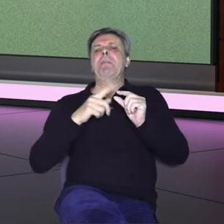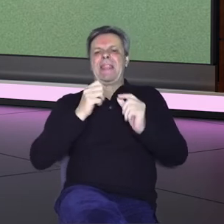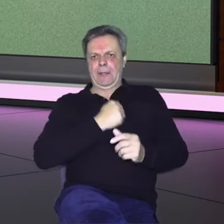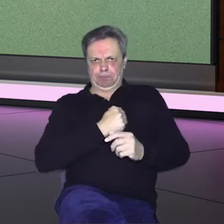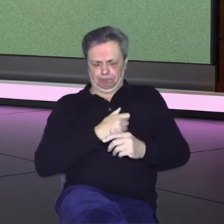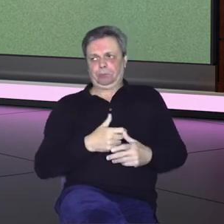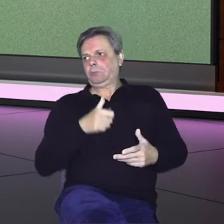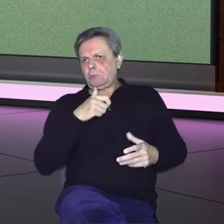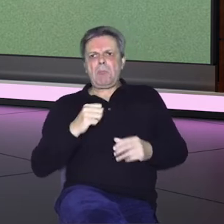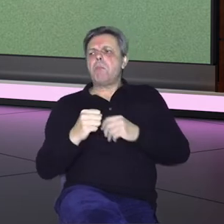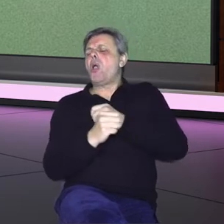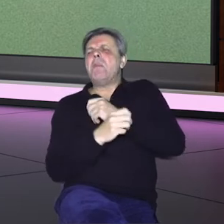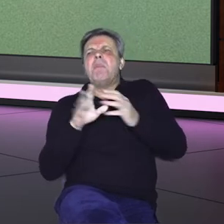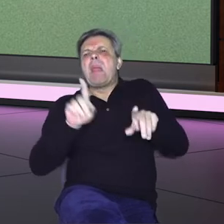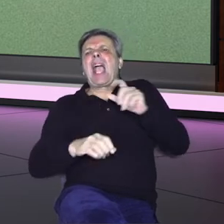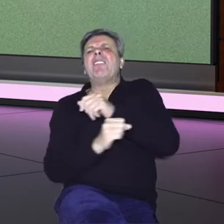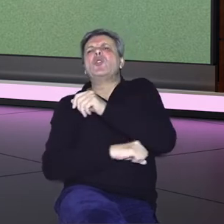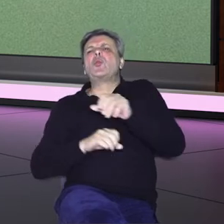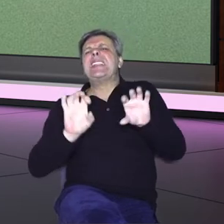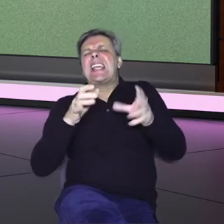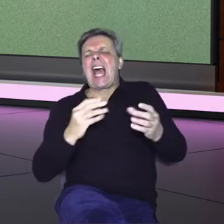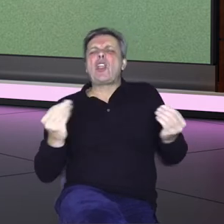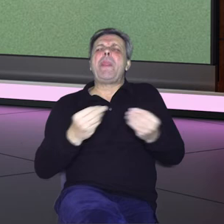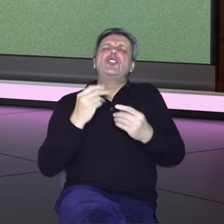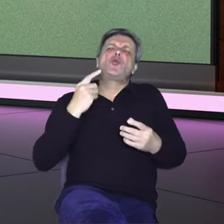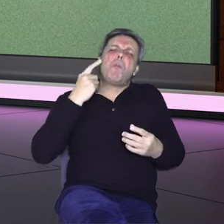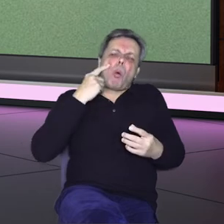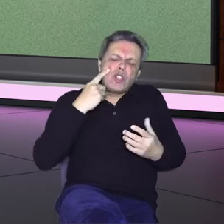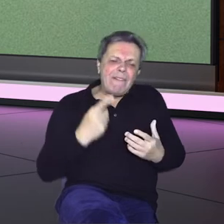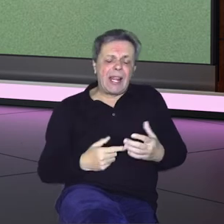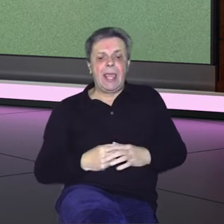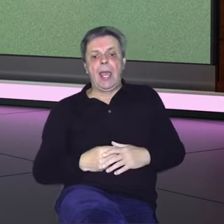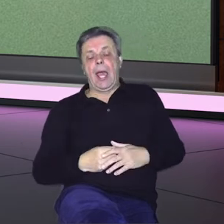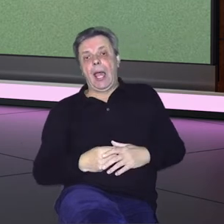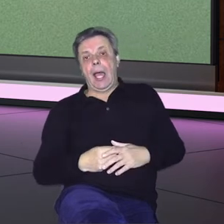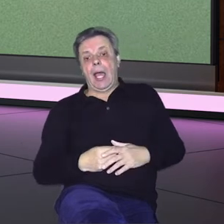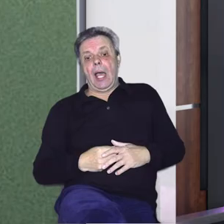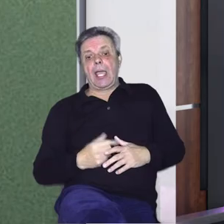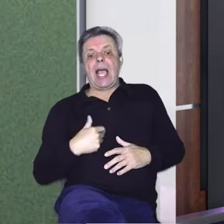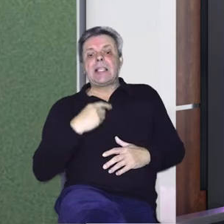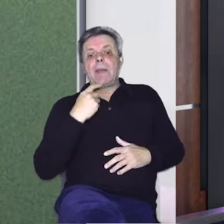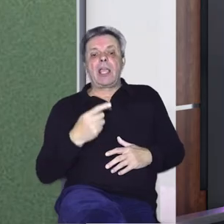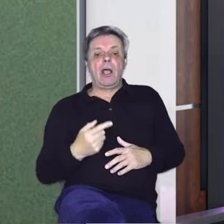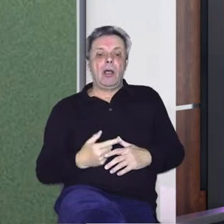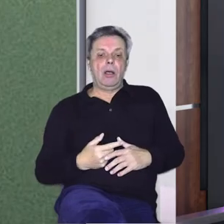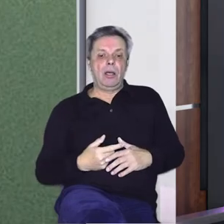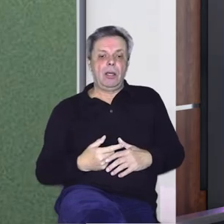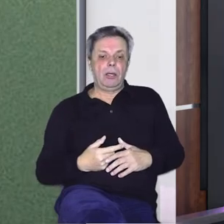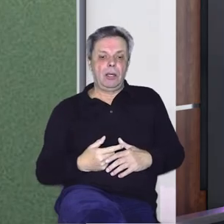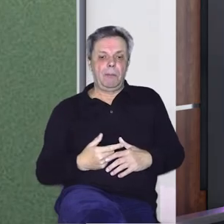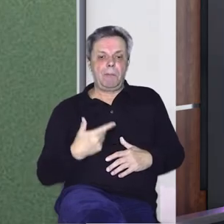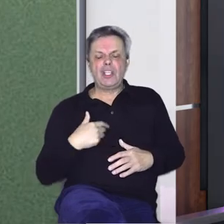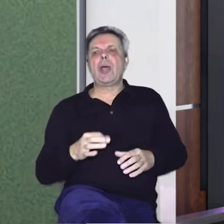postao je neki kao studenski radio, nešto su pokušavali na našu temu i tako. Ja sam rekao mi otvoreći